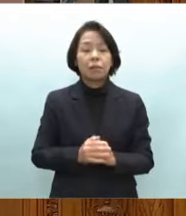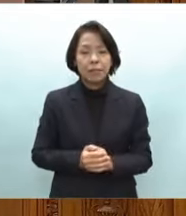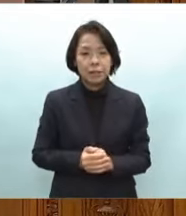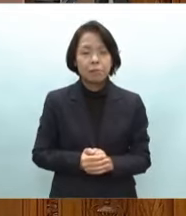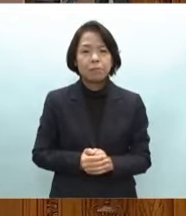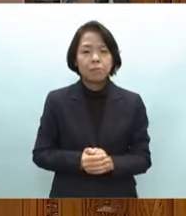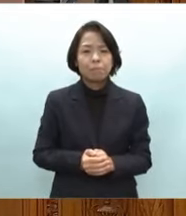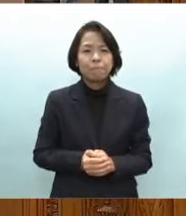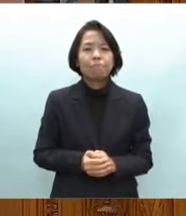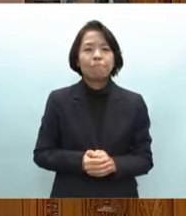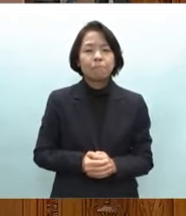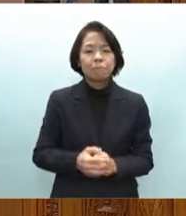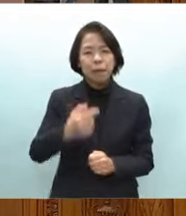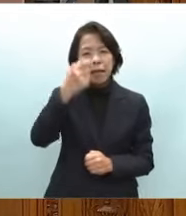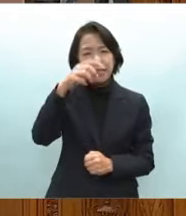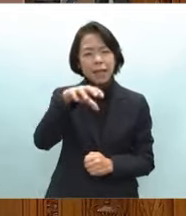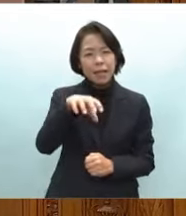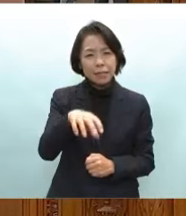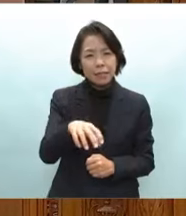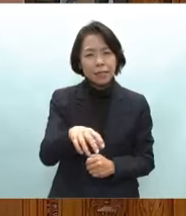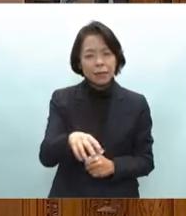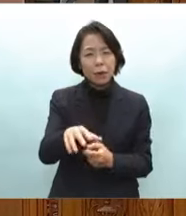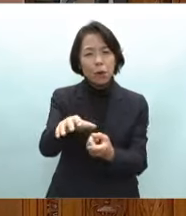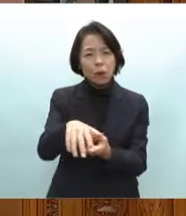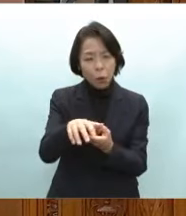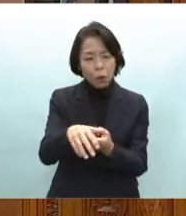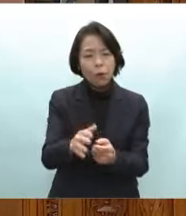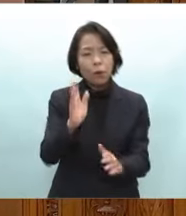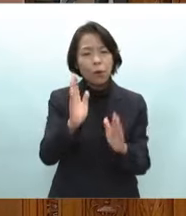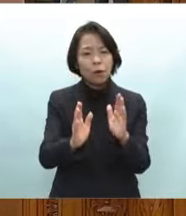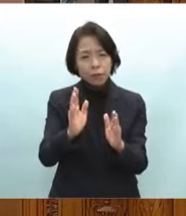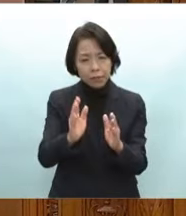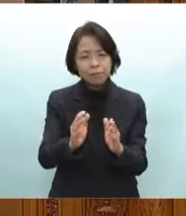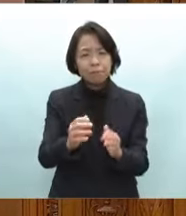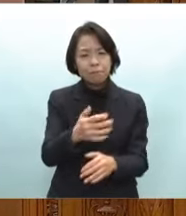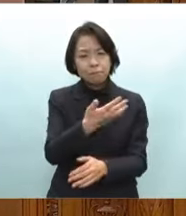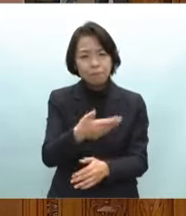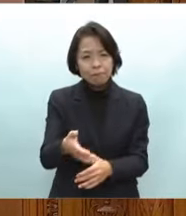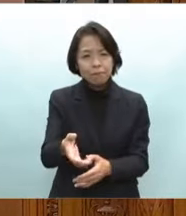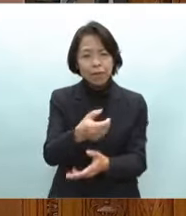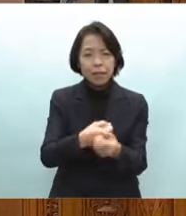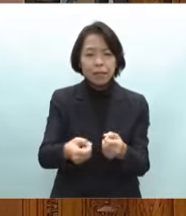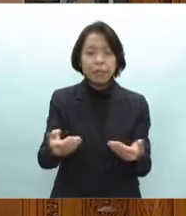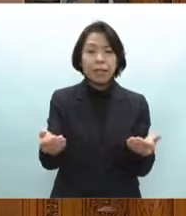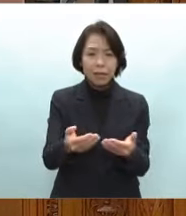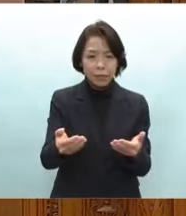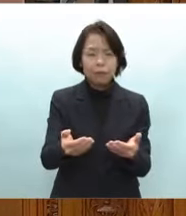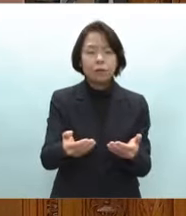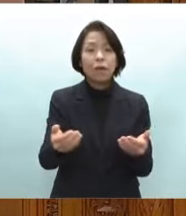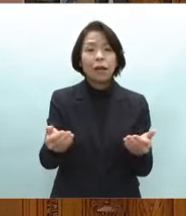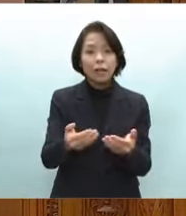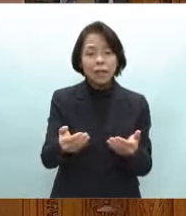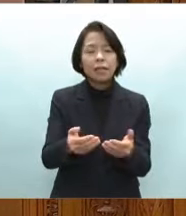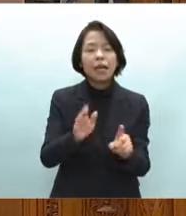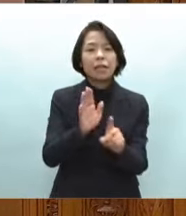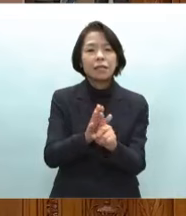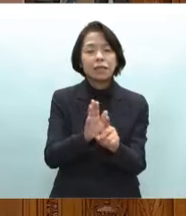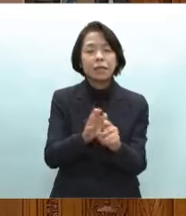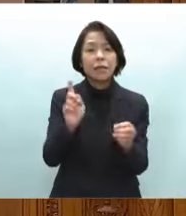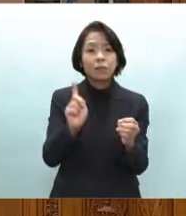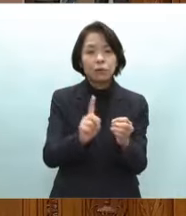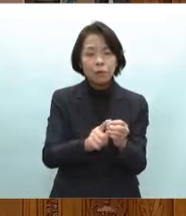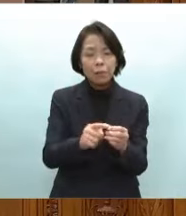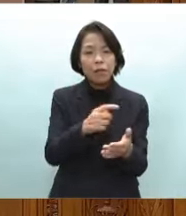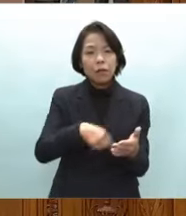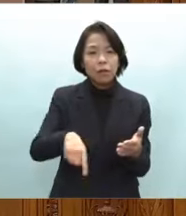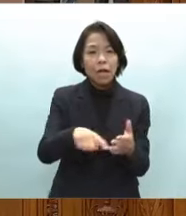被災地の農林水産業については被災者の生活となりわい支援のためのパッケージに基づき